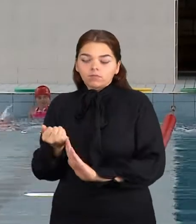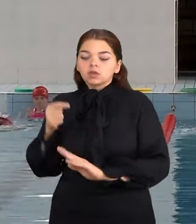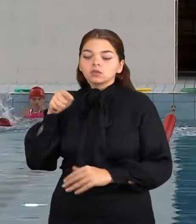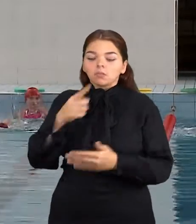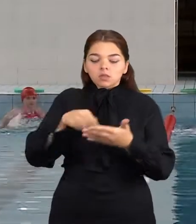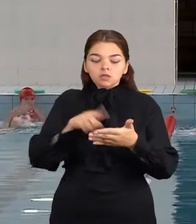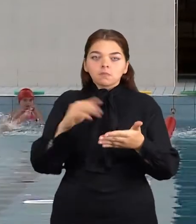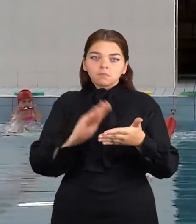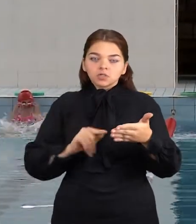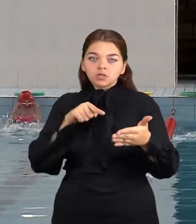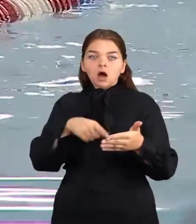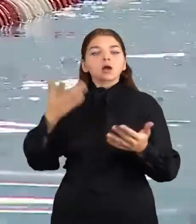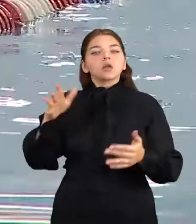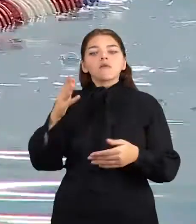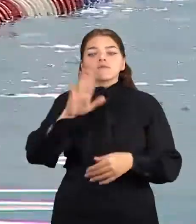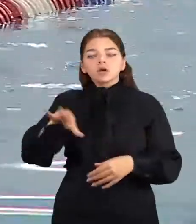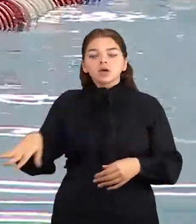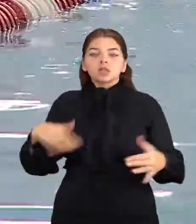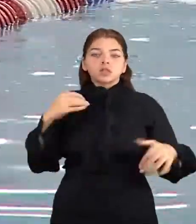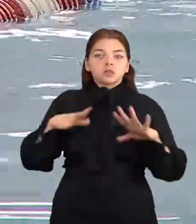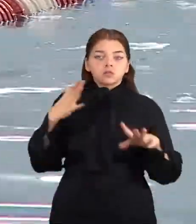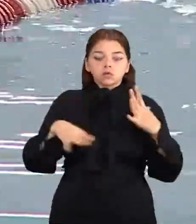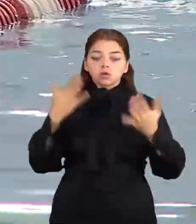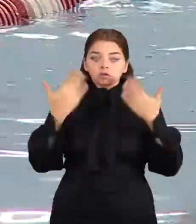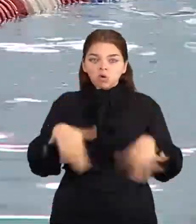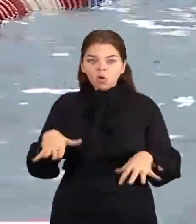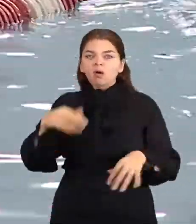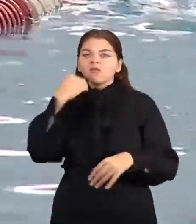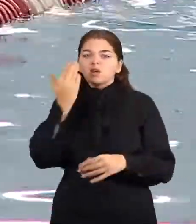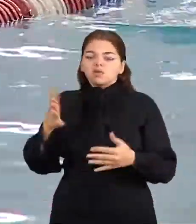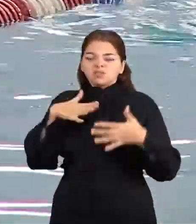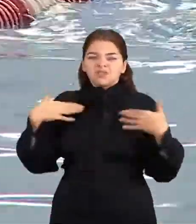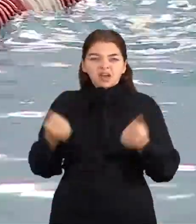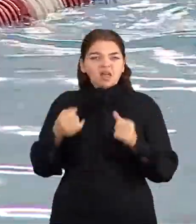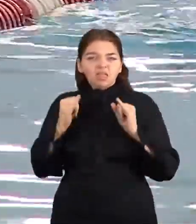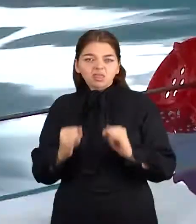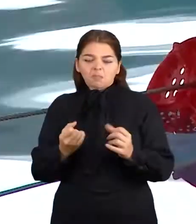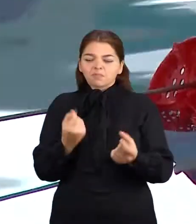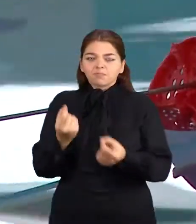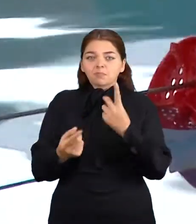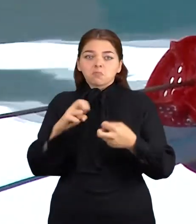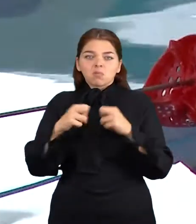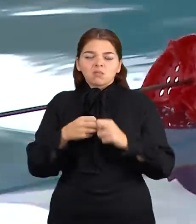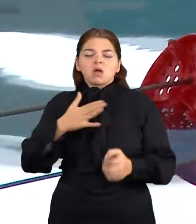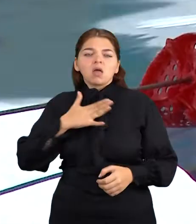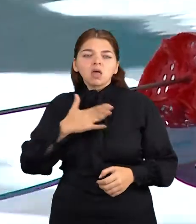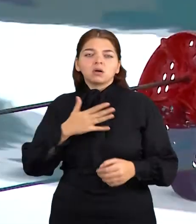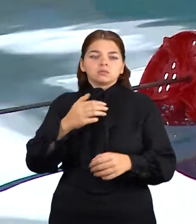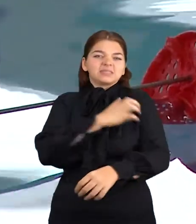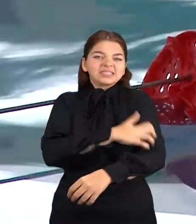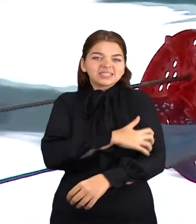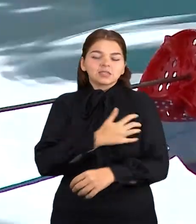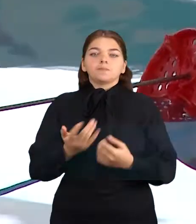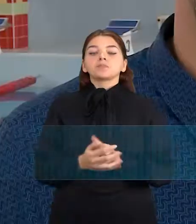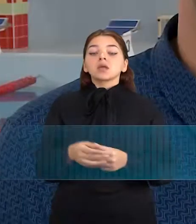vaikai potreniruotės turi rimtų sveikato sutrikimu. Vaikai kosėje dūsta yra išberti. Baseino vadovas aiškina, kad tai gali lemti